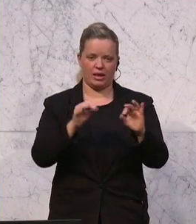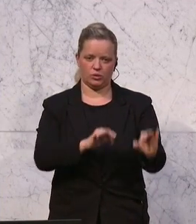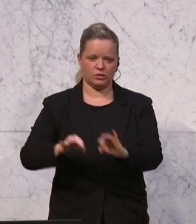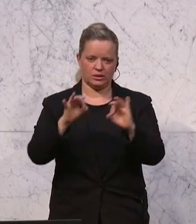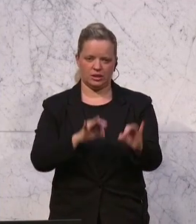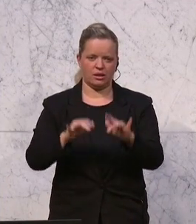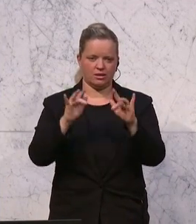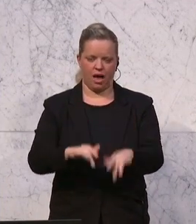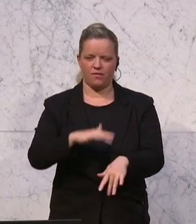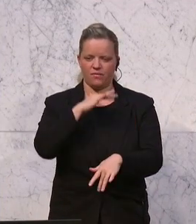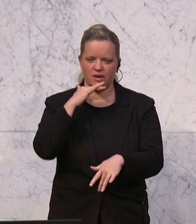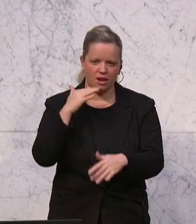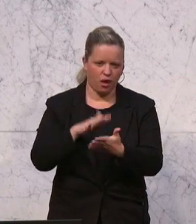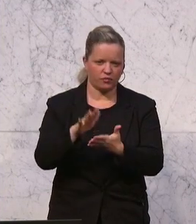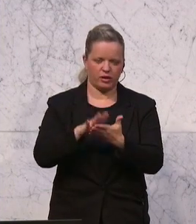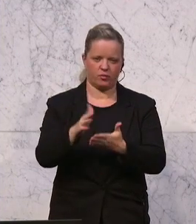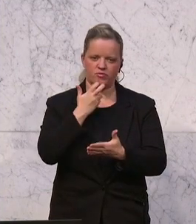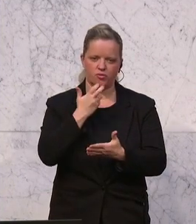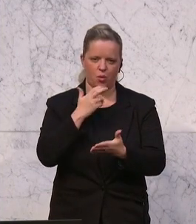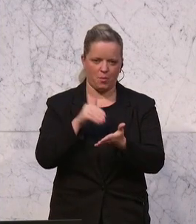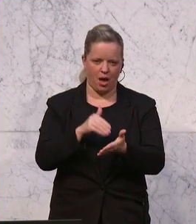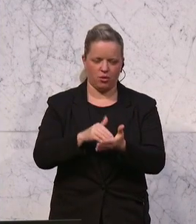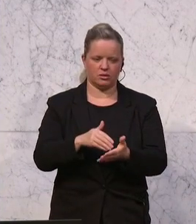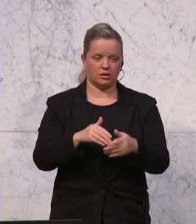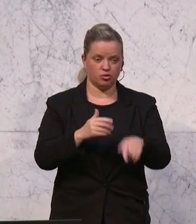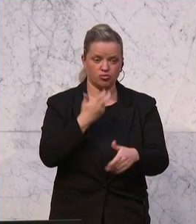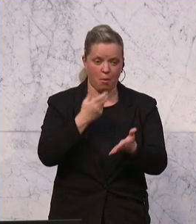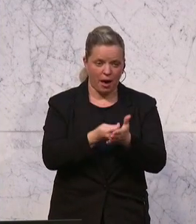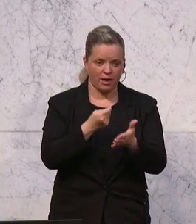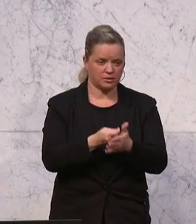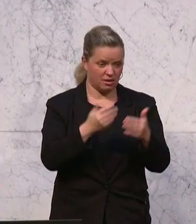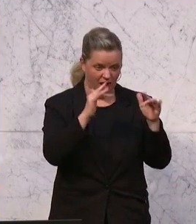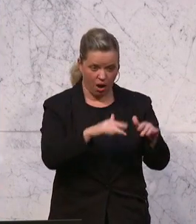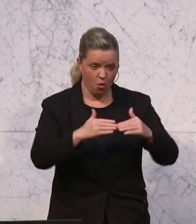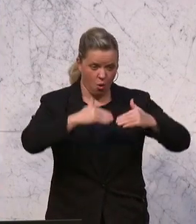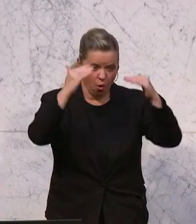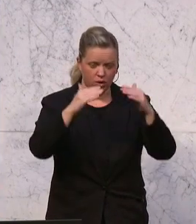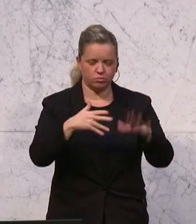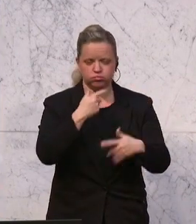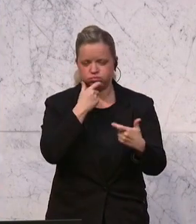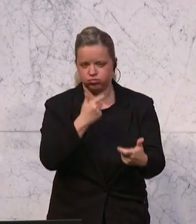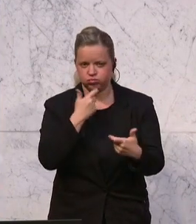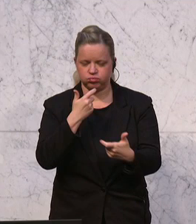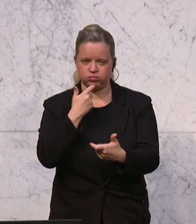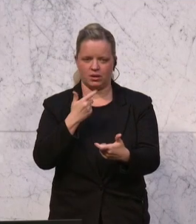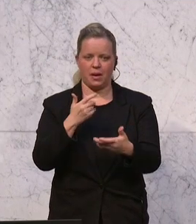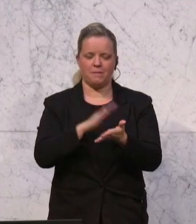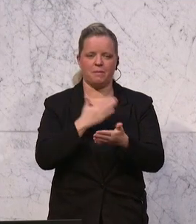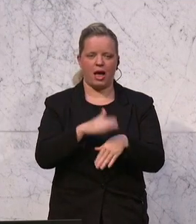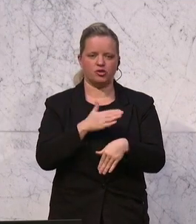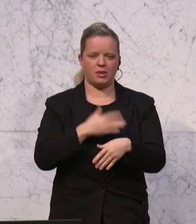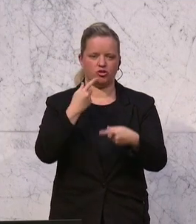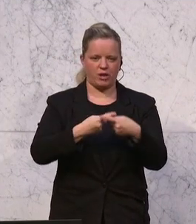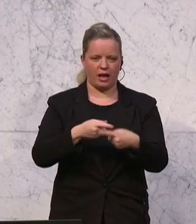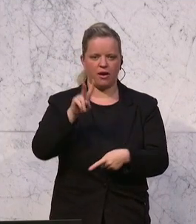Aufwendungen von Strom brauchen, die strönen unter diesen Strompreisen, die sie haben. Und ich bleibe jetzt beim Beispiel Stahl. Die